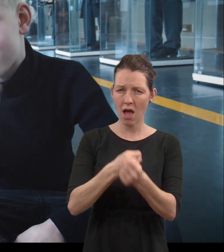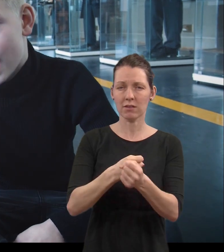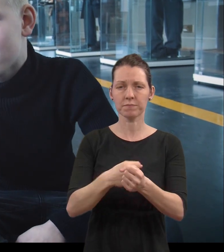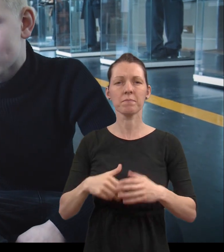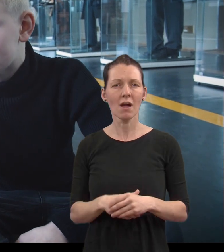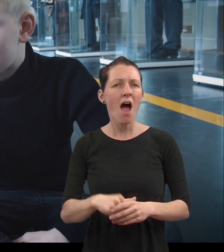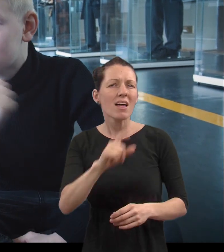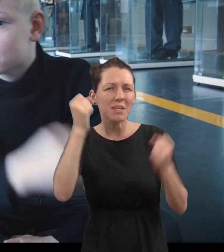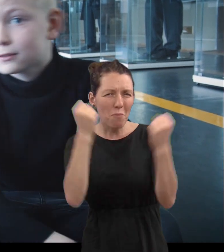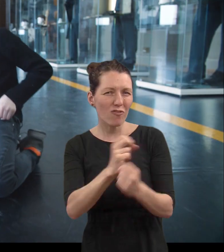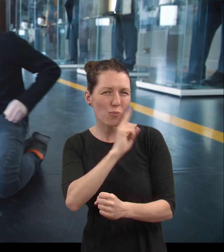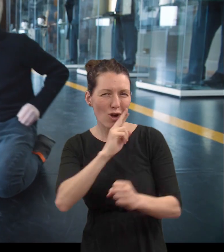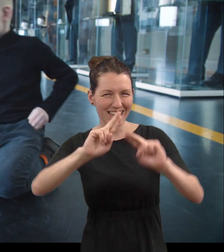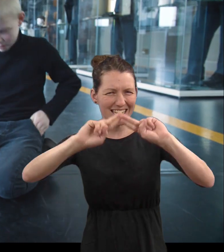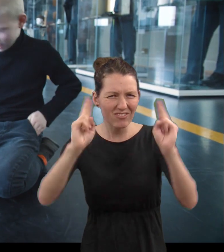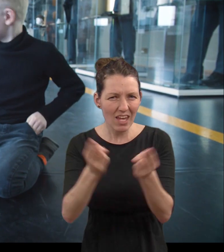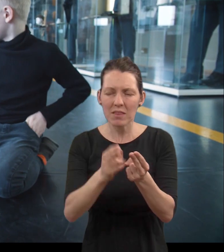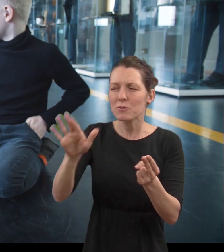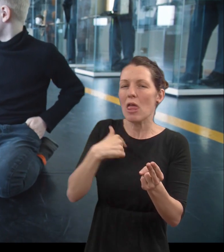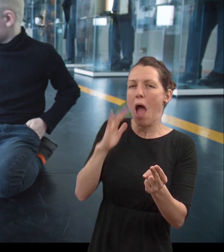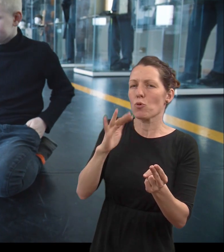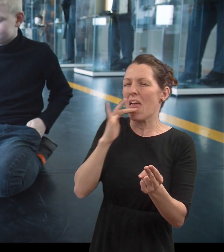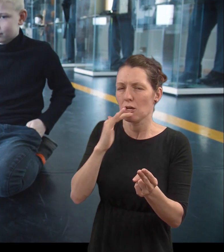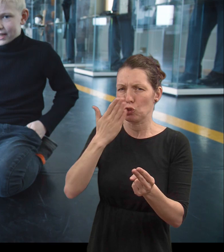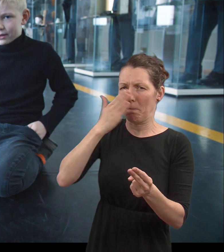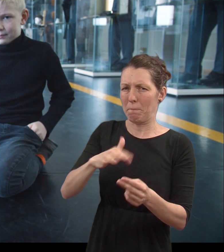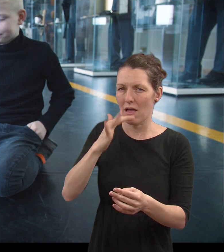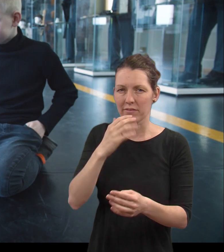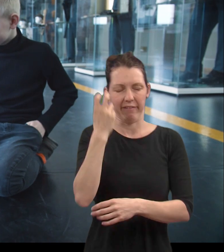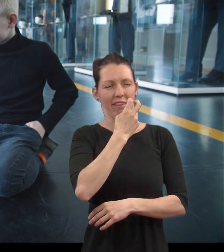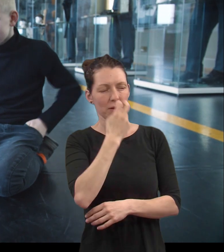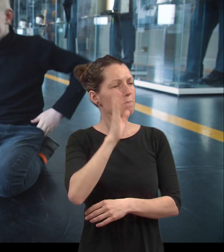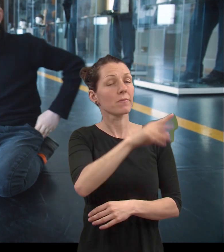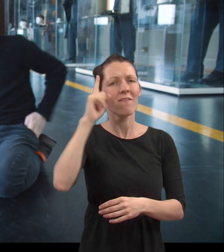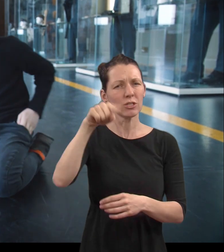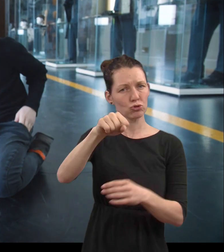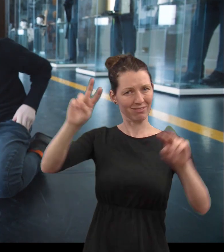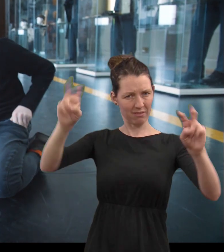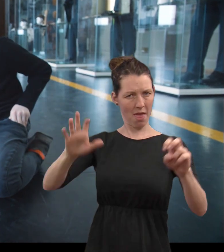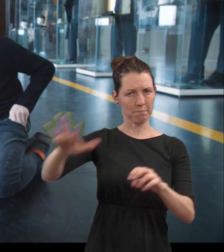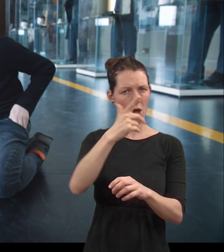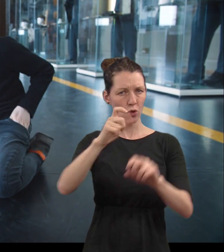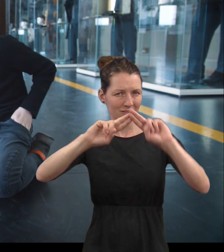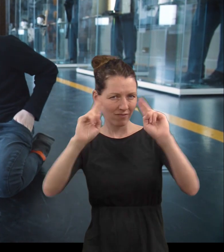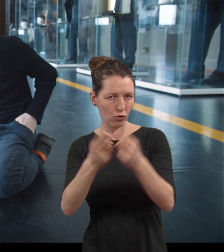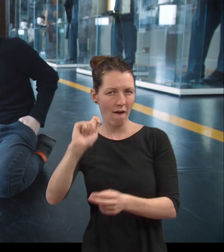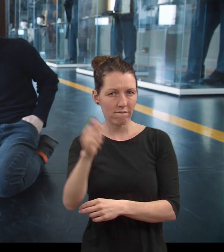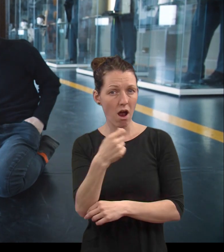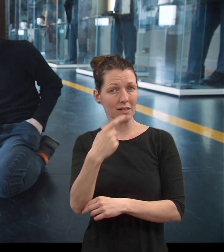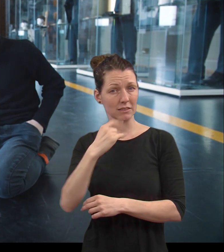nevzdávali a bojovali dál. Zmávou modlý smět. Jo, já to řeknu, to zmávou modlý smět. A jestli byste se chtěli